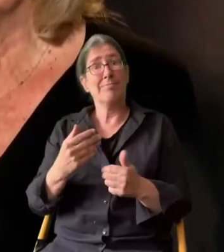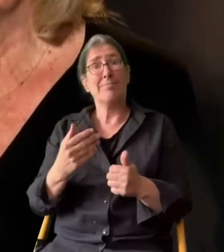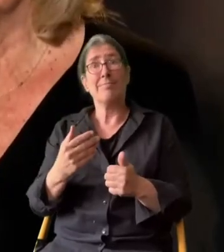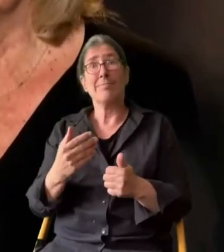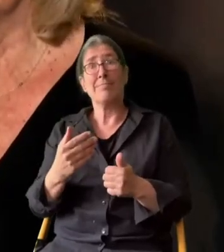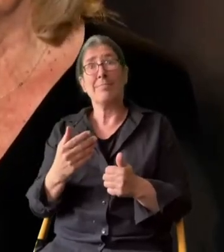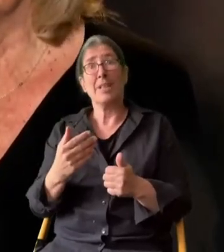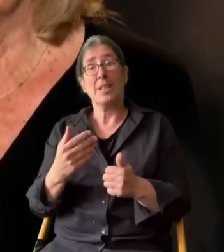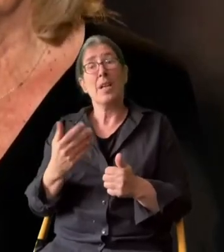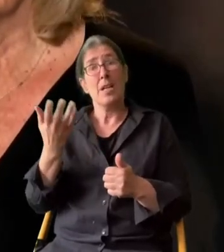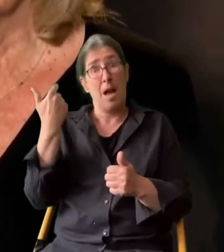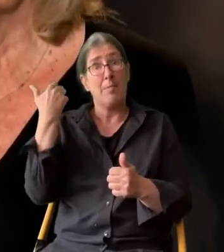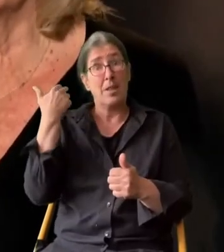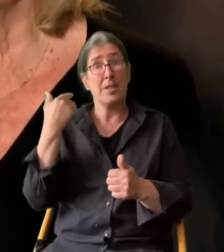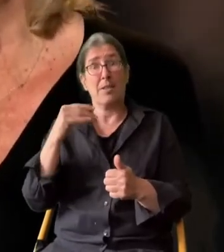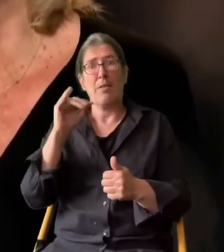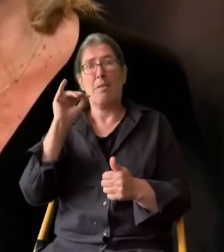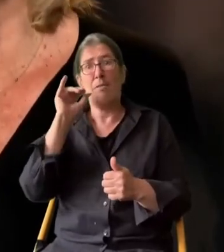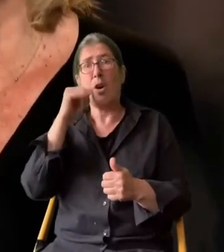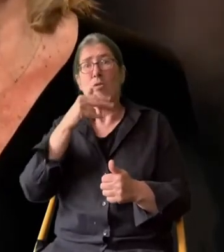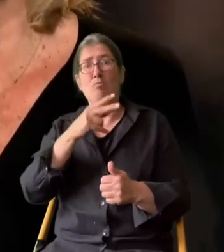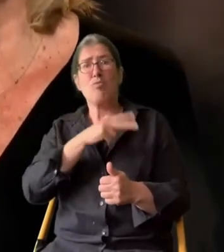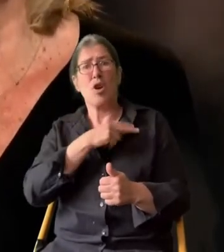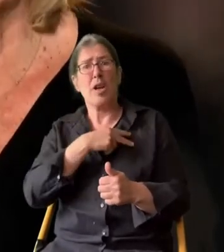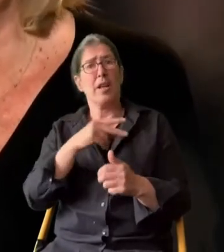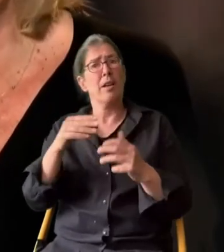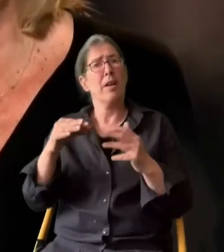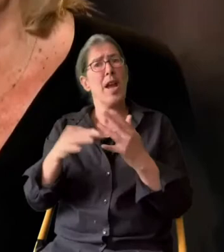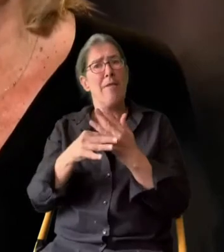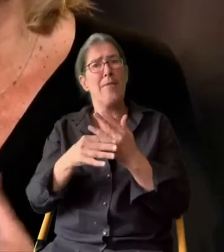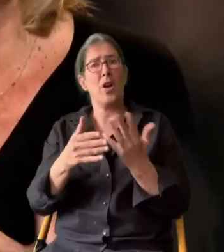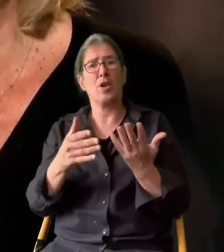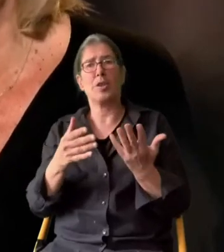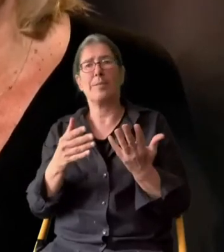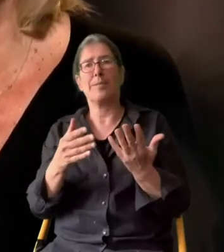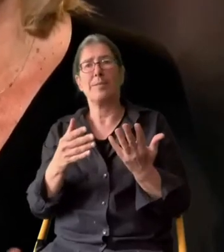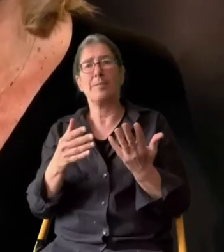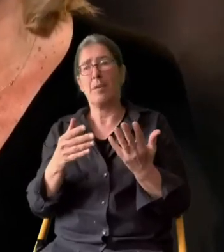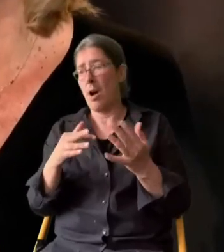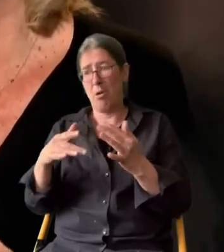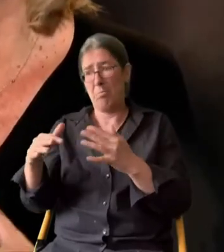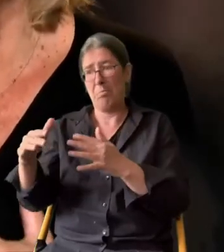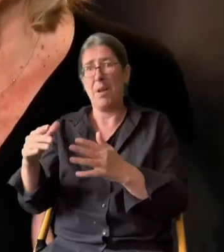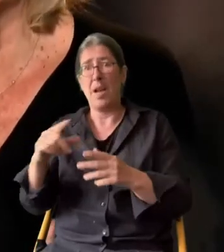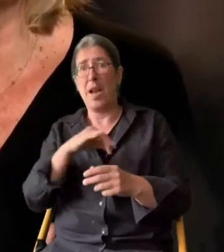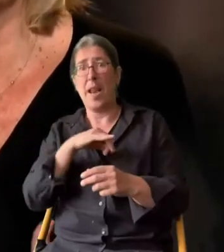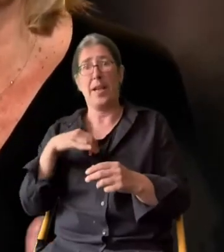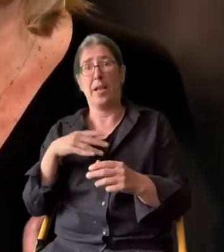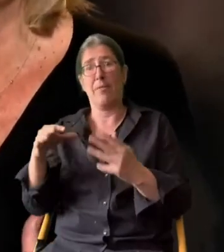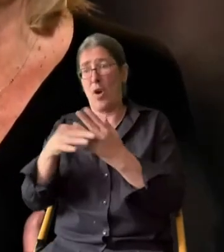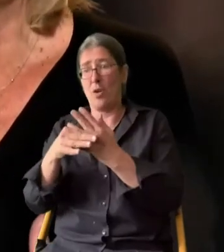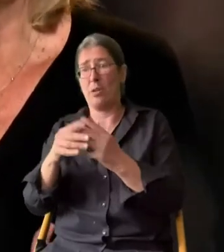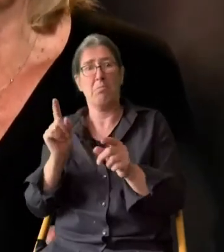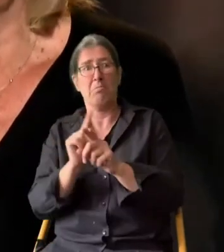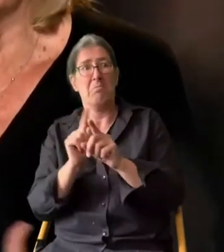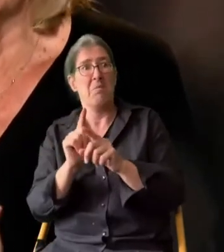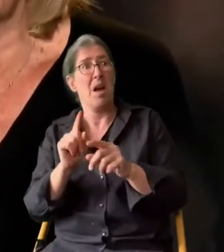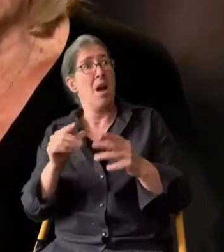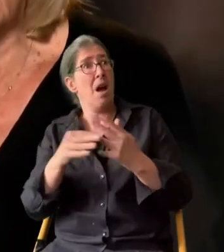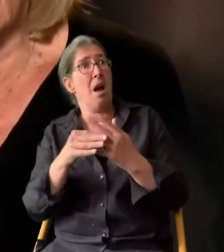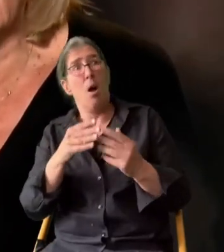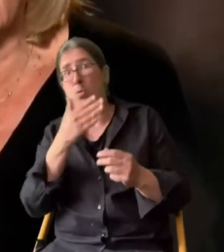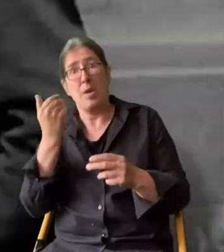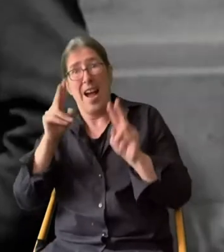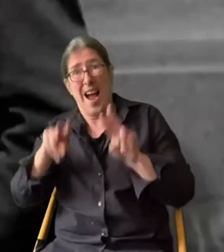sehr ausgeliefert waren. Die bürgerlichen Frauen, Ehefrauen, auch privilegierte Frauen, weil sie als